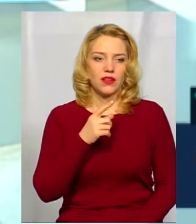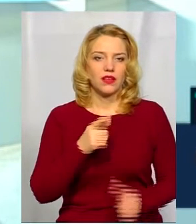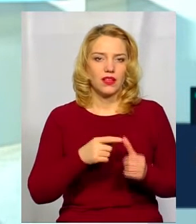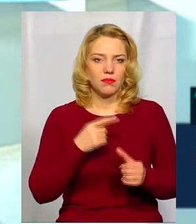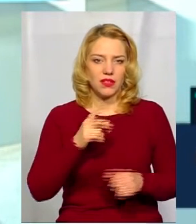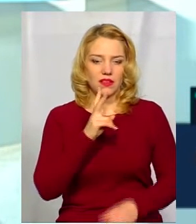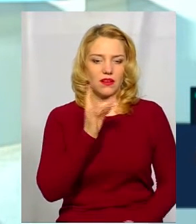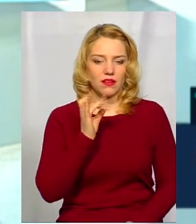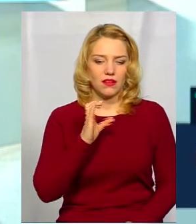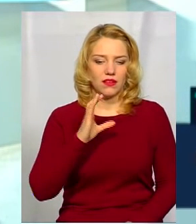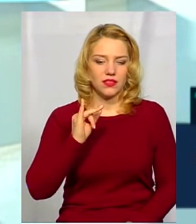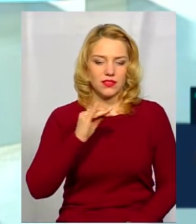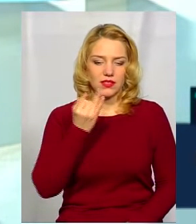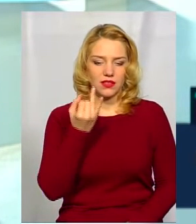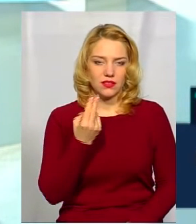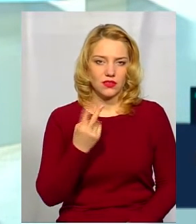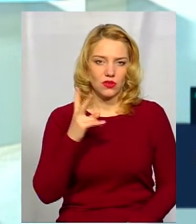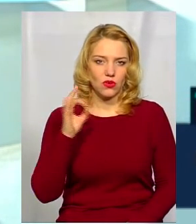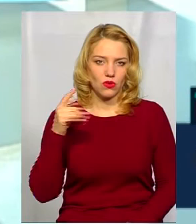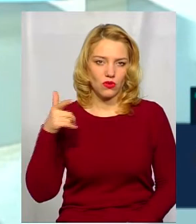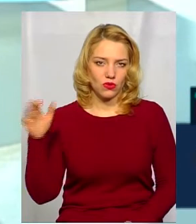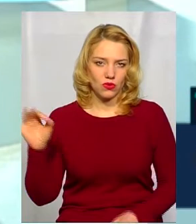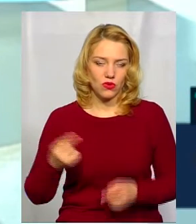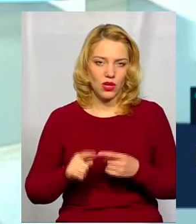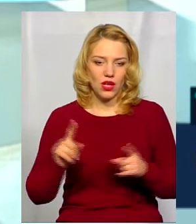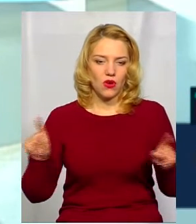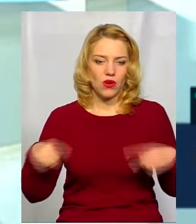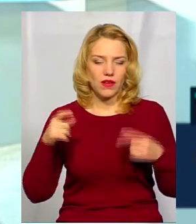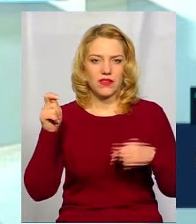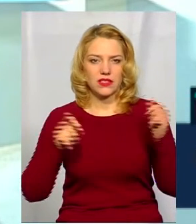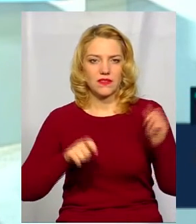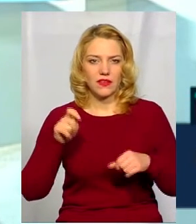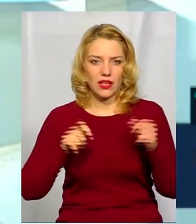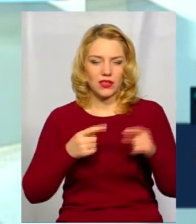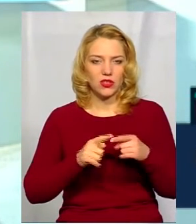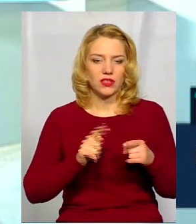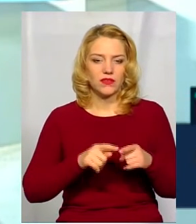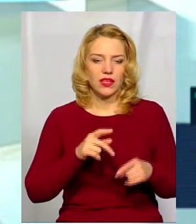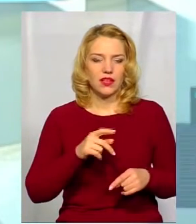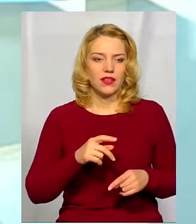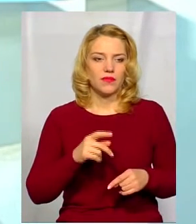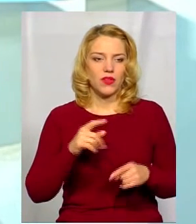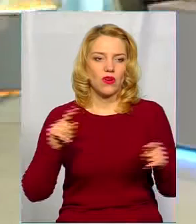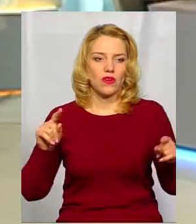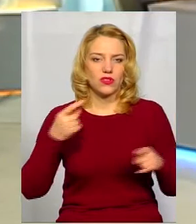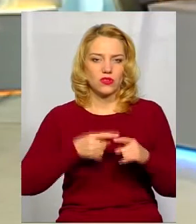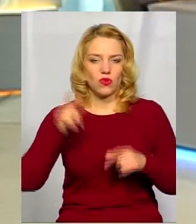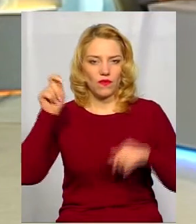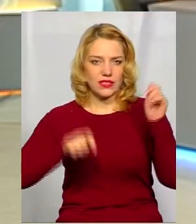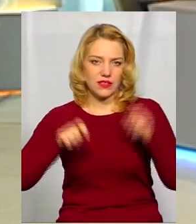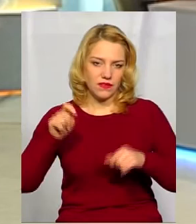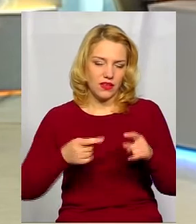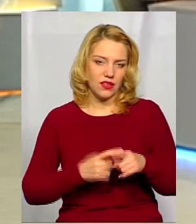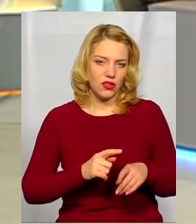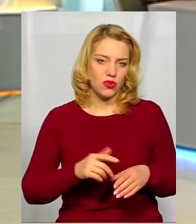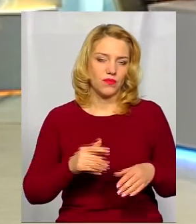організатором фестивалю «Хмельницький Адфест-2020 НЕКСТ». Вітаю вас, пане Святославе. Доброго вечора.